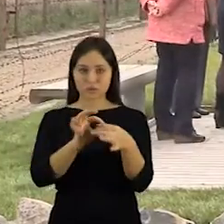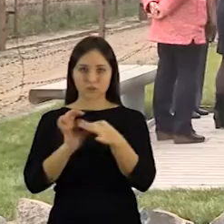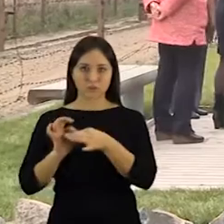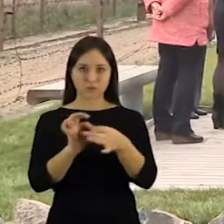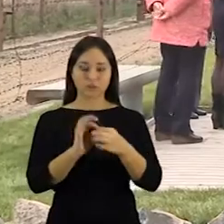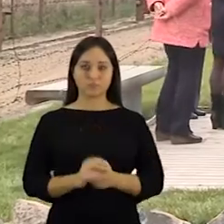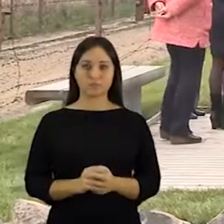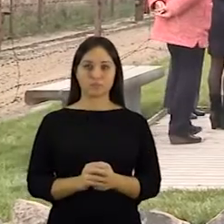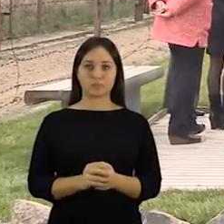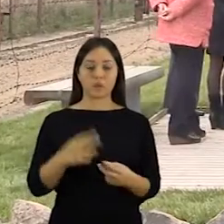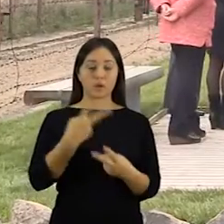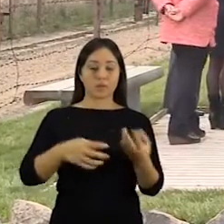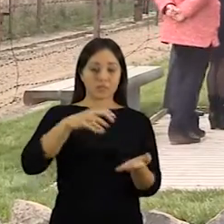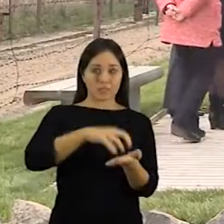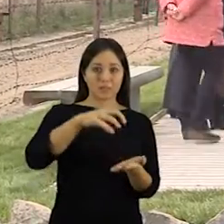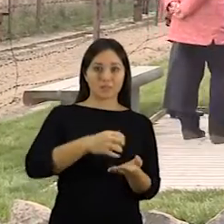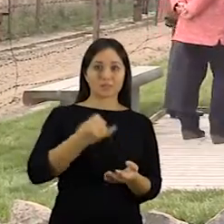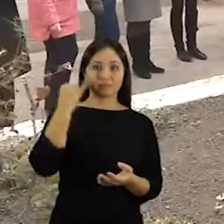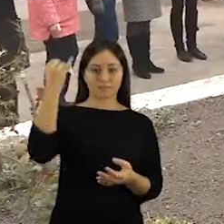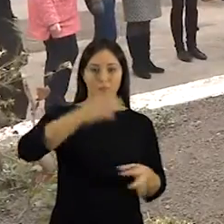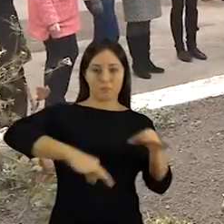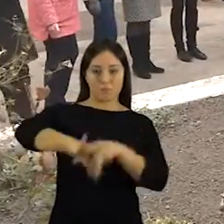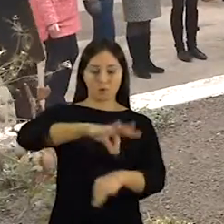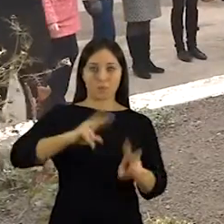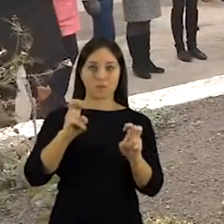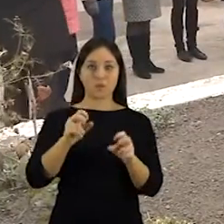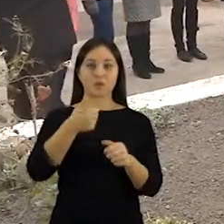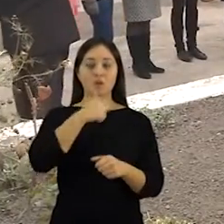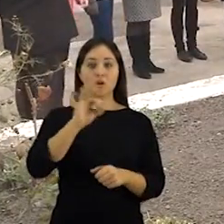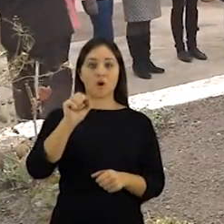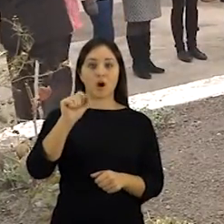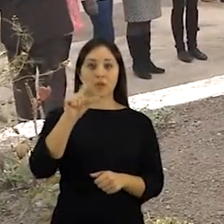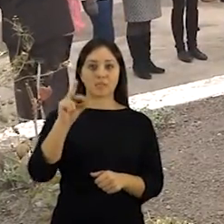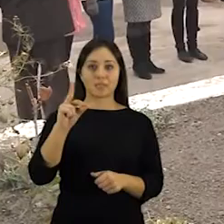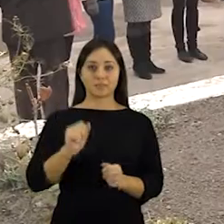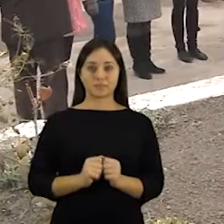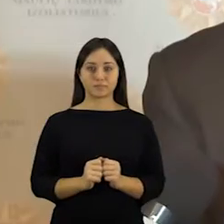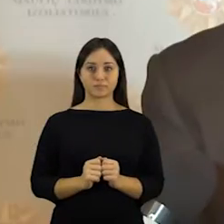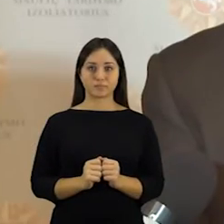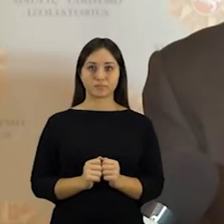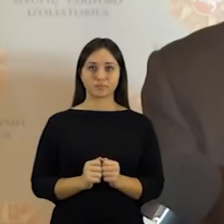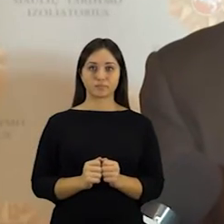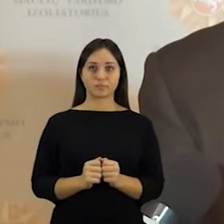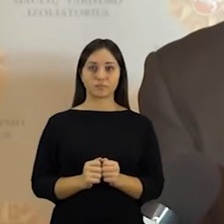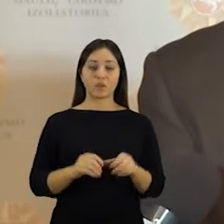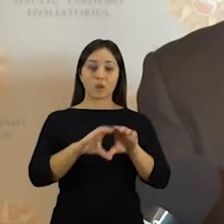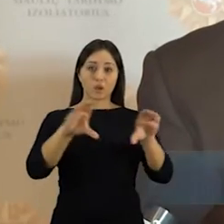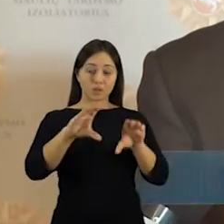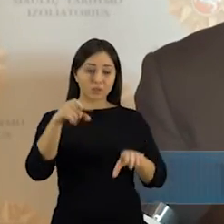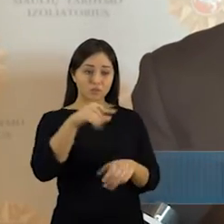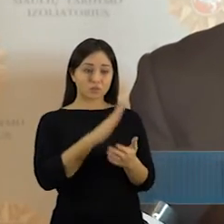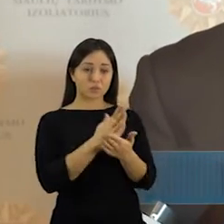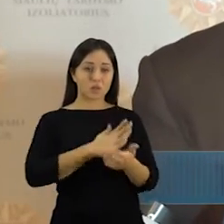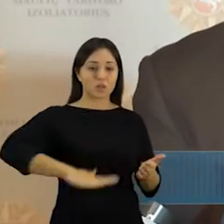ekologinę veiklą, kalėjimo departamento iniciatyva vykdoma socialinis projektas Žalioji oazė. Įstaigos, kurios turi daugiau,